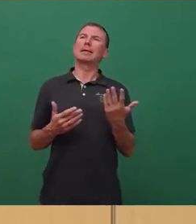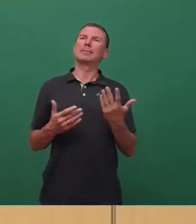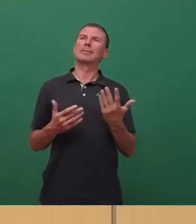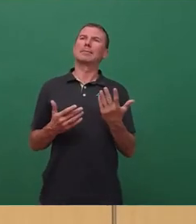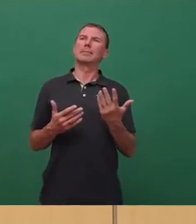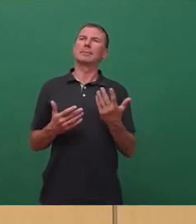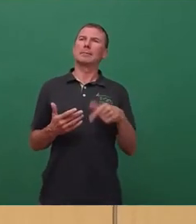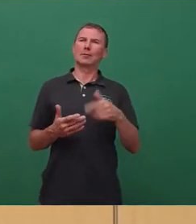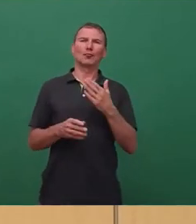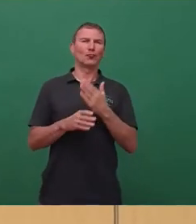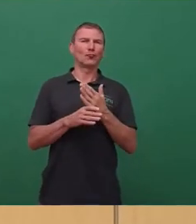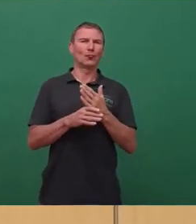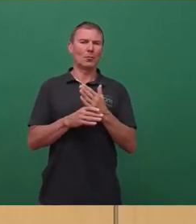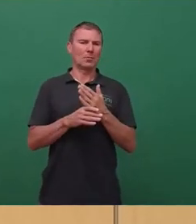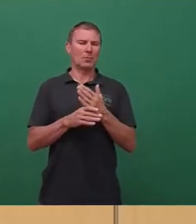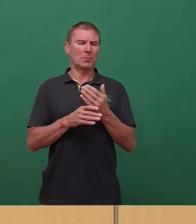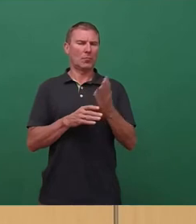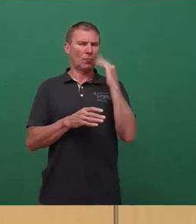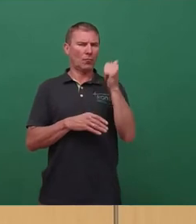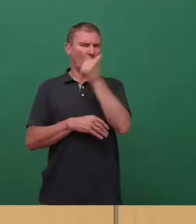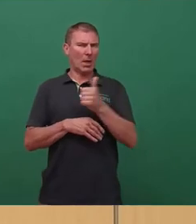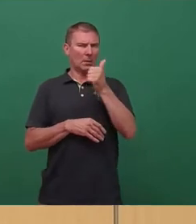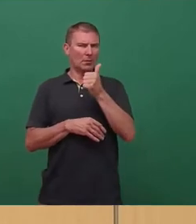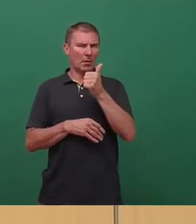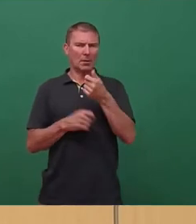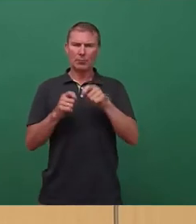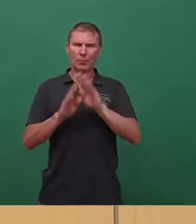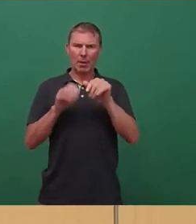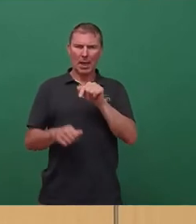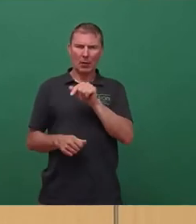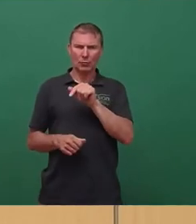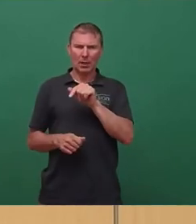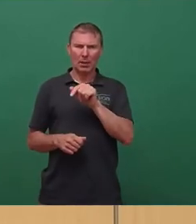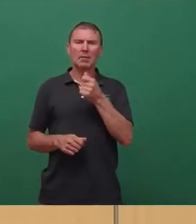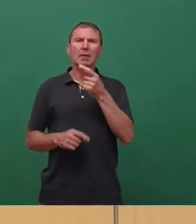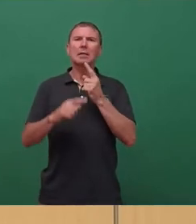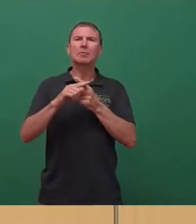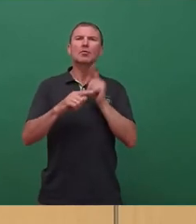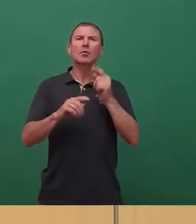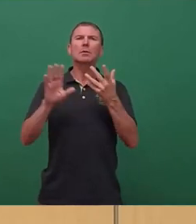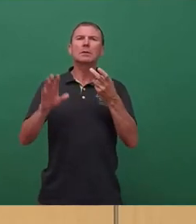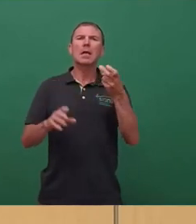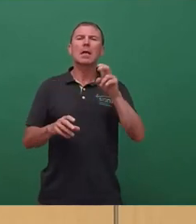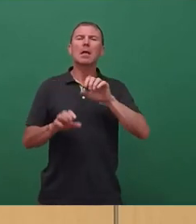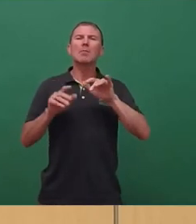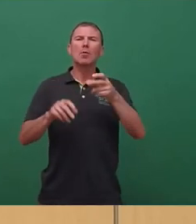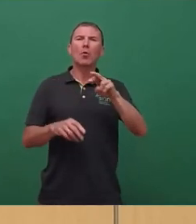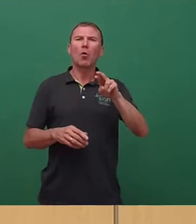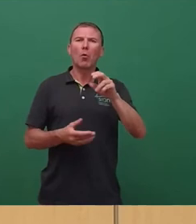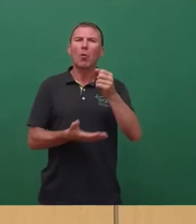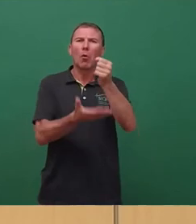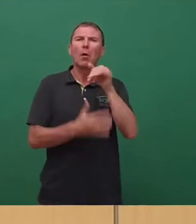knapp vor einem Jahr nach dem Beschluss des Haushaltes ein Finanzplus von knapp 110 Millionen aufgetan. Die